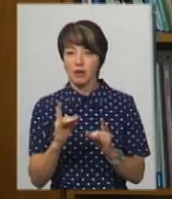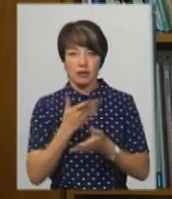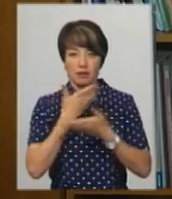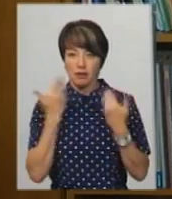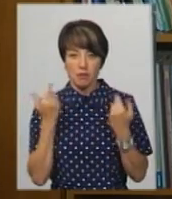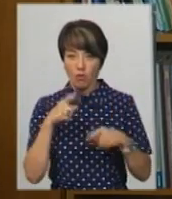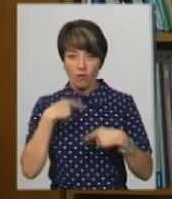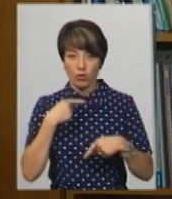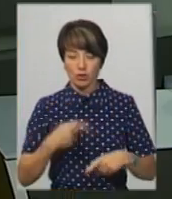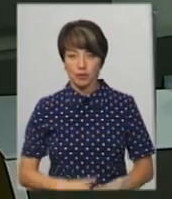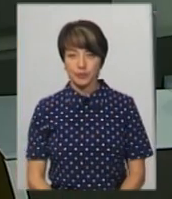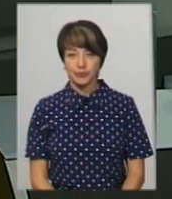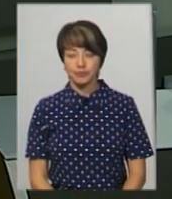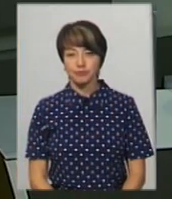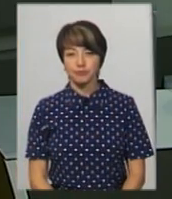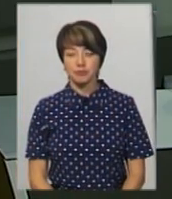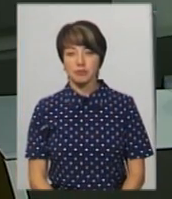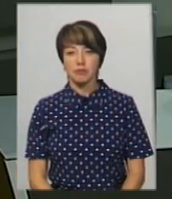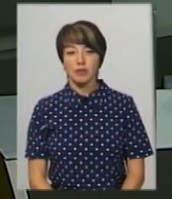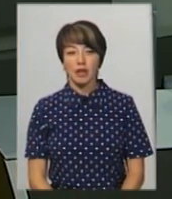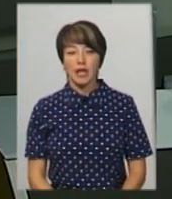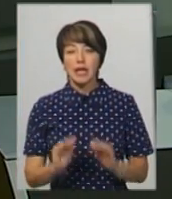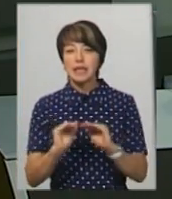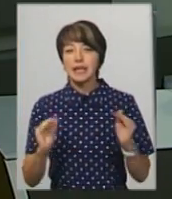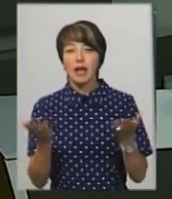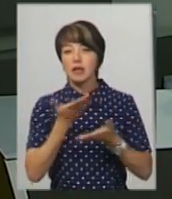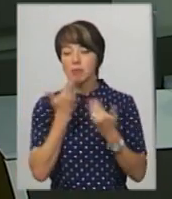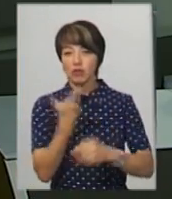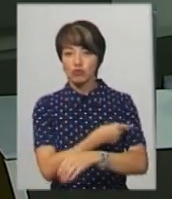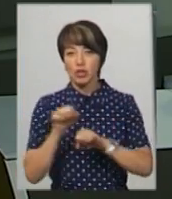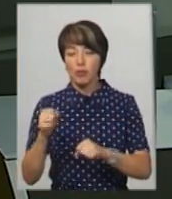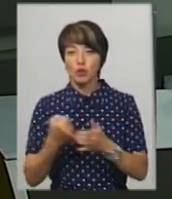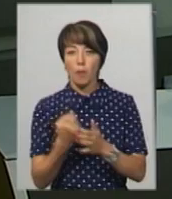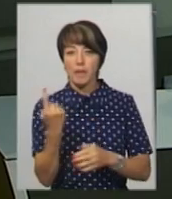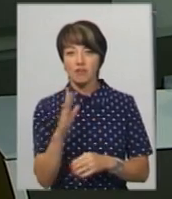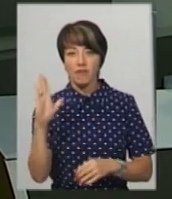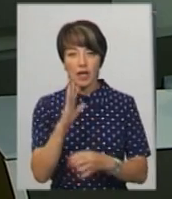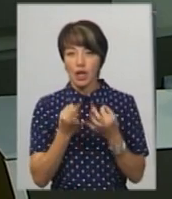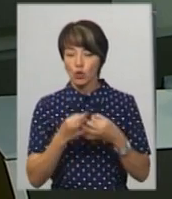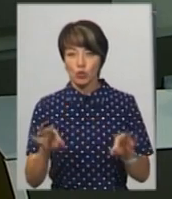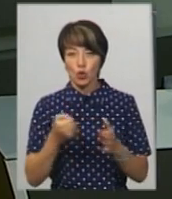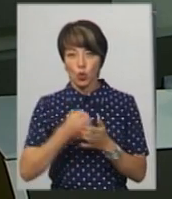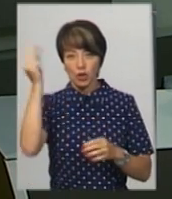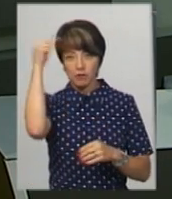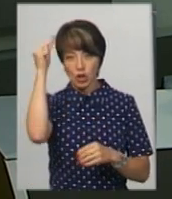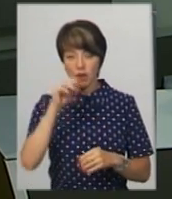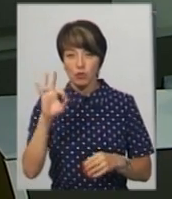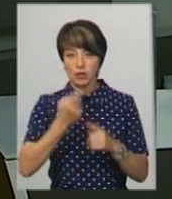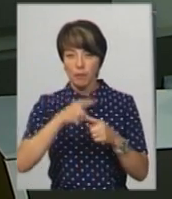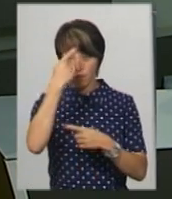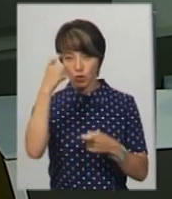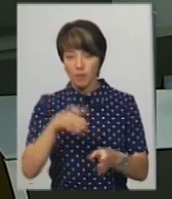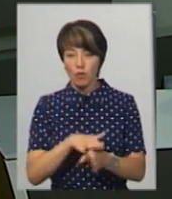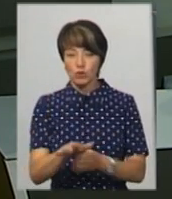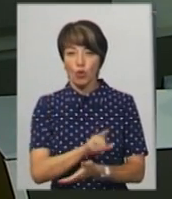поки що не велася. Дітей, які не матнуть щеплень до 1 вересня, не допустять до навчання. Про це повідомила